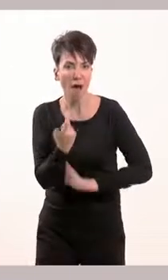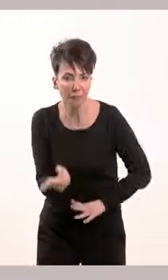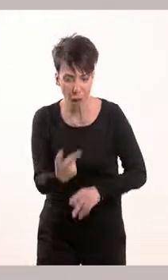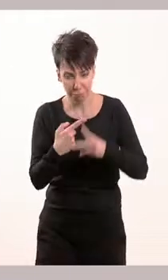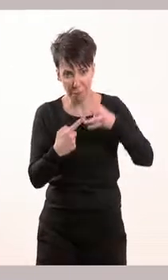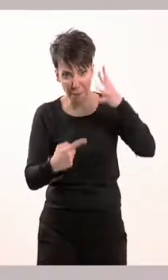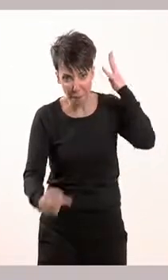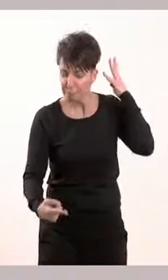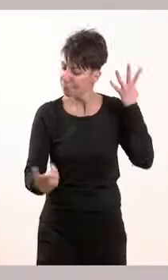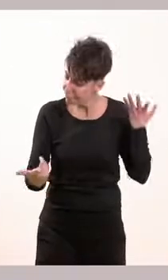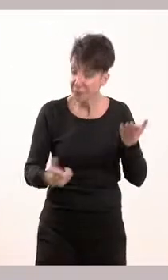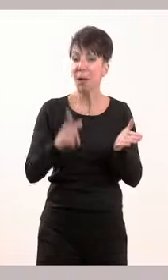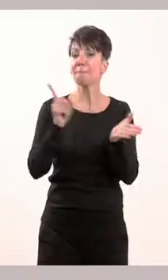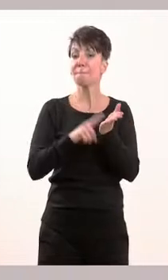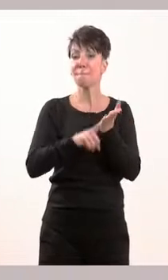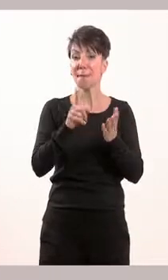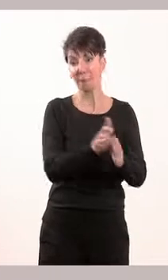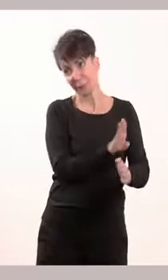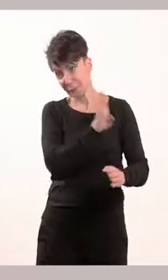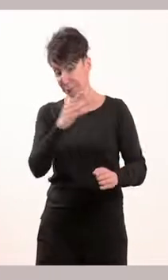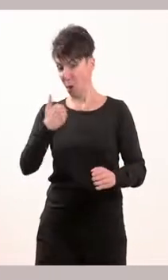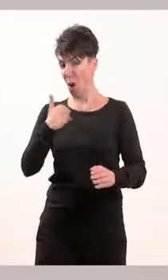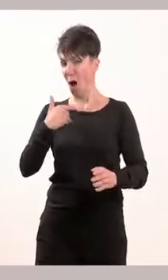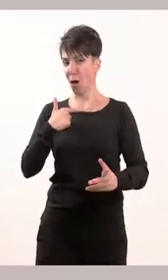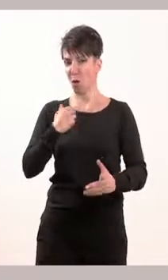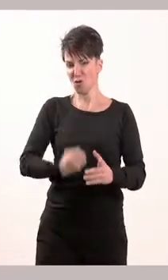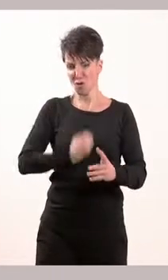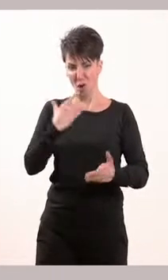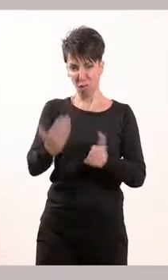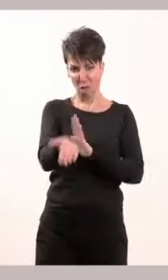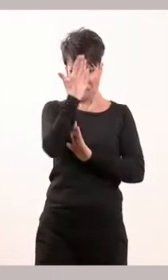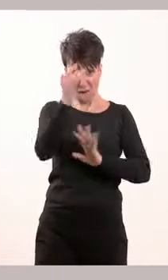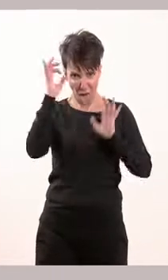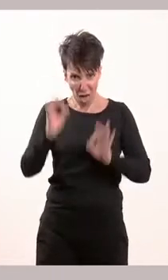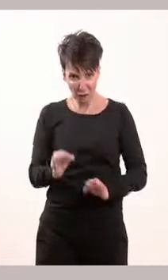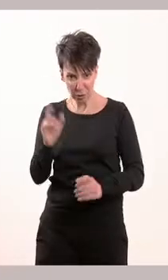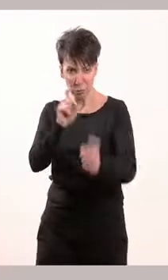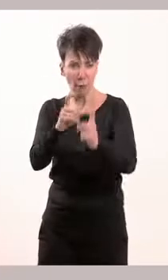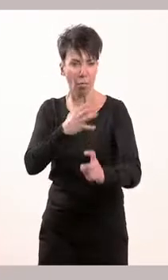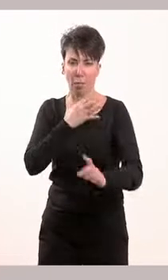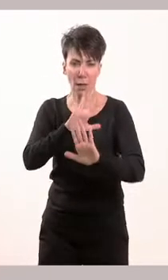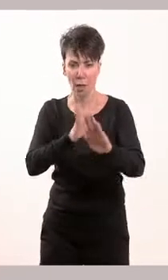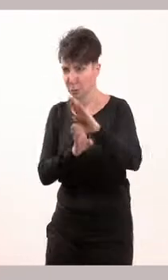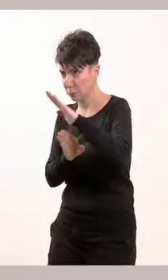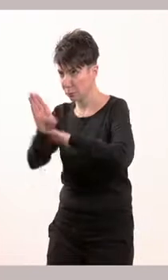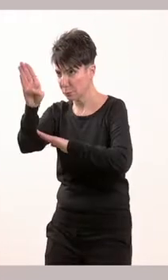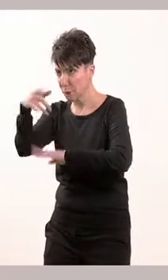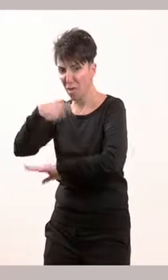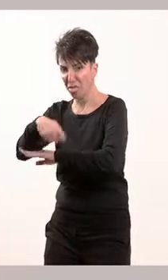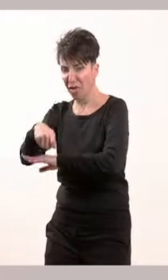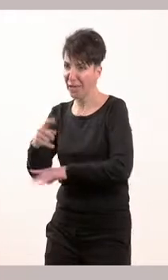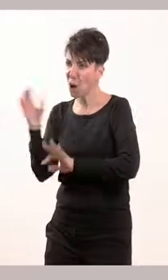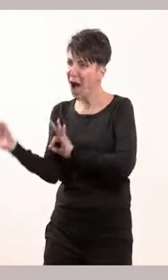πράξεις, οφείλει, παιδιά, η δικαιοσύνη να αναλάβει το ρόλο της, οφείλει η δικαιοσύνη να μπορέσει να